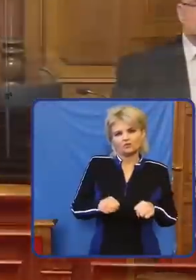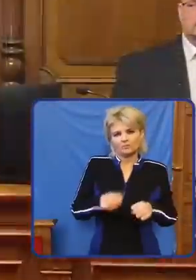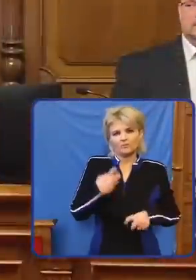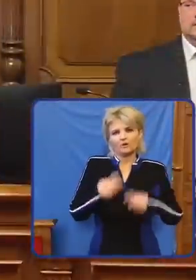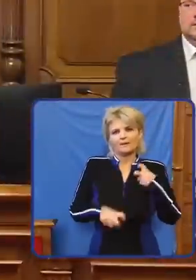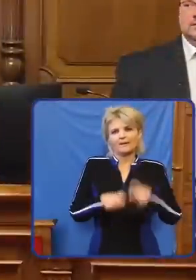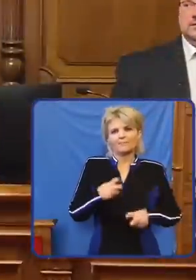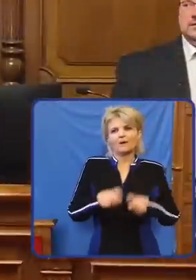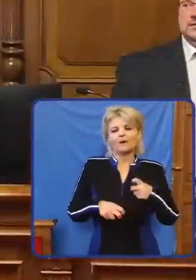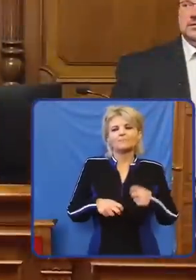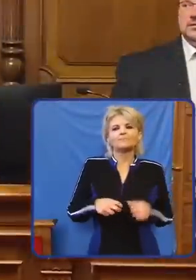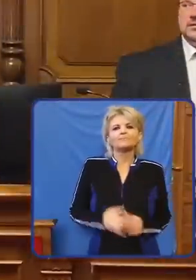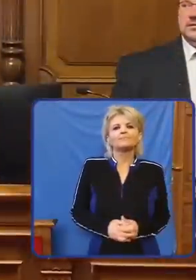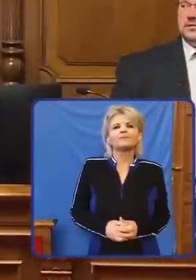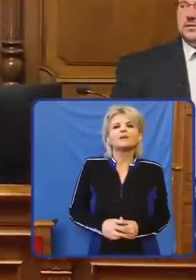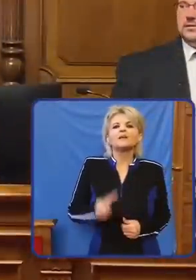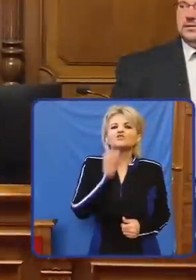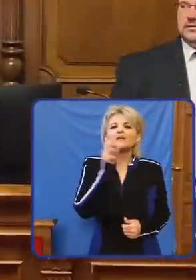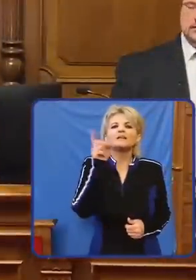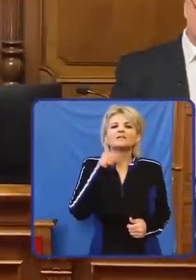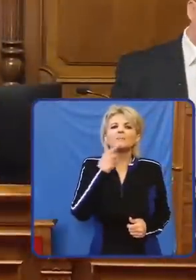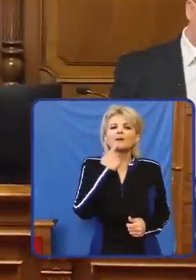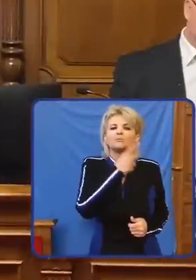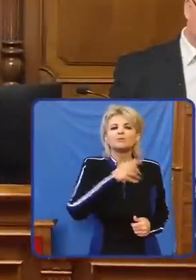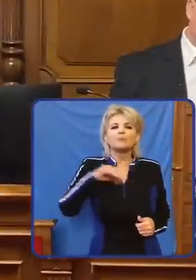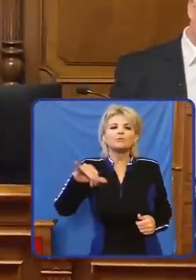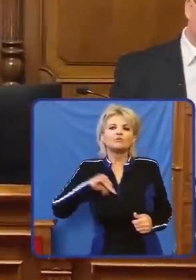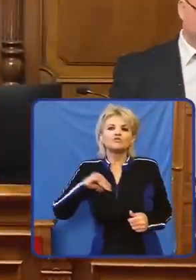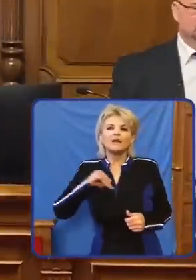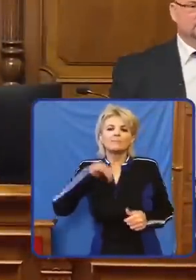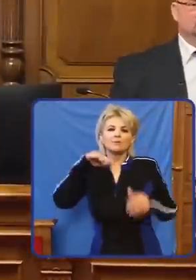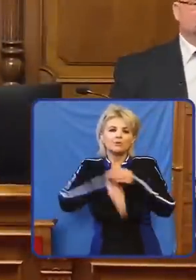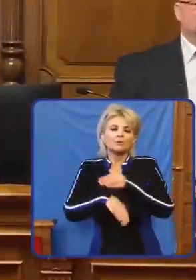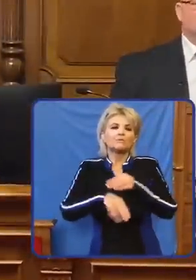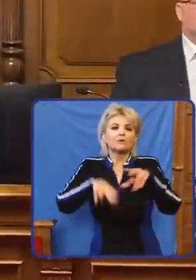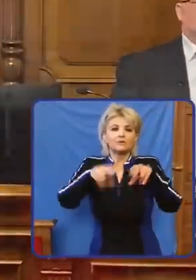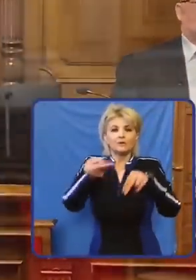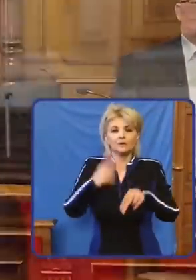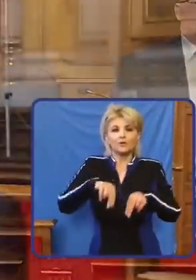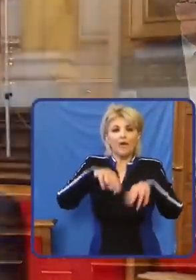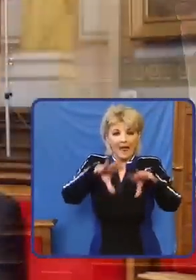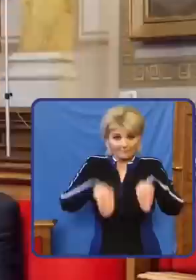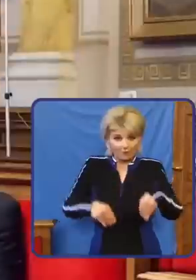Tisztázzuk, Benkő, bocsánat, Cseri Tamás szerint bűncselekmény külföldről elfogadni támogatást?